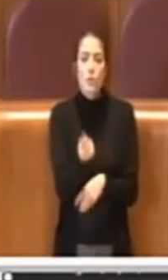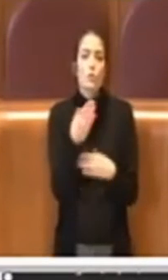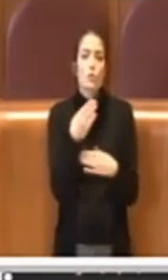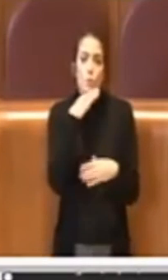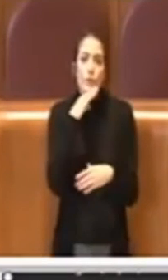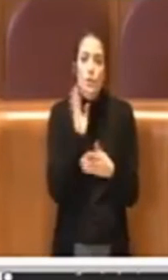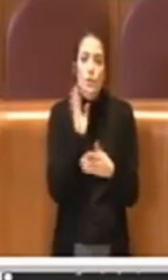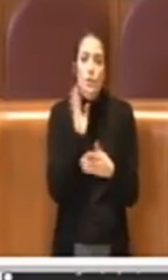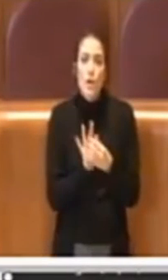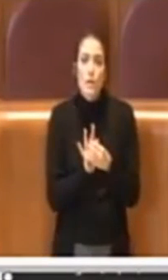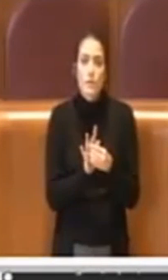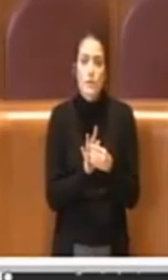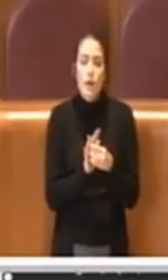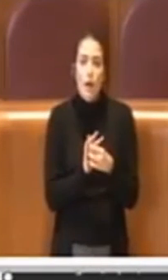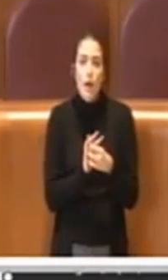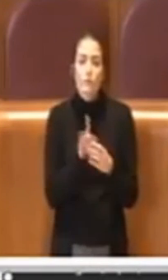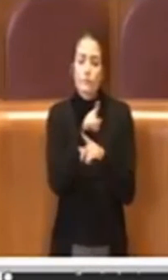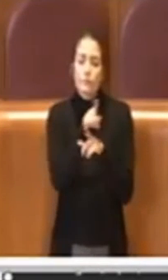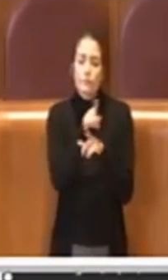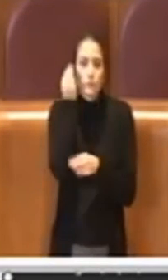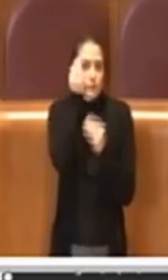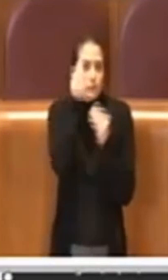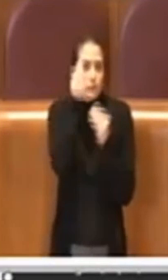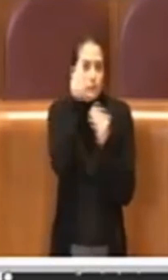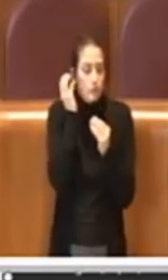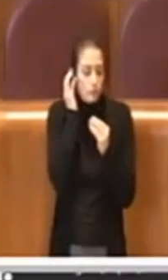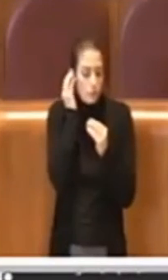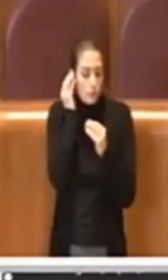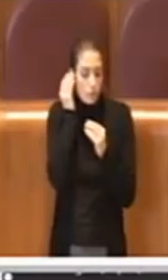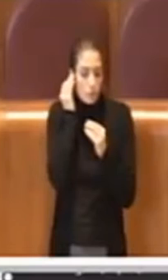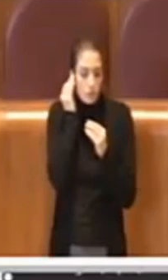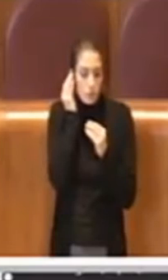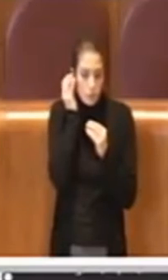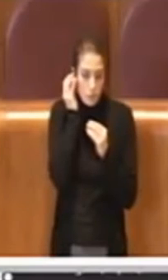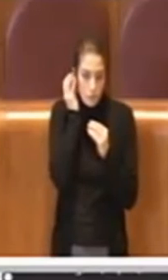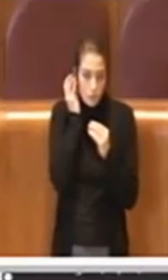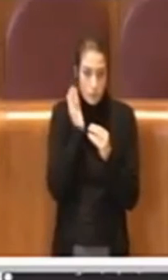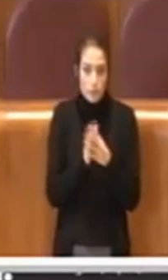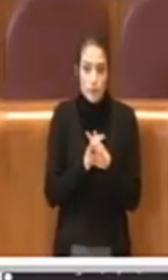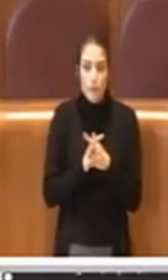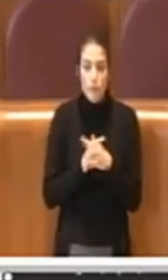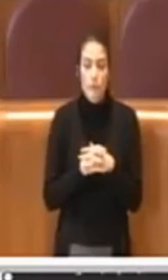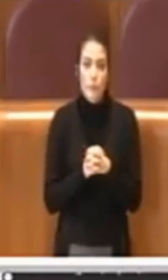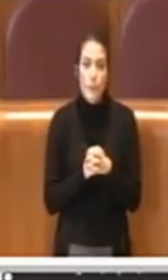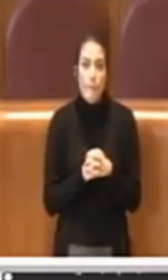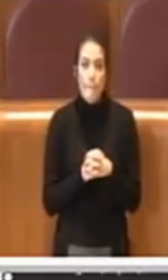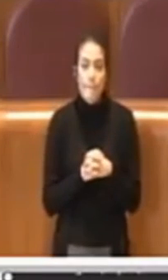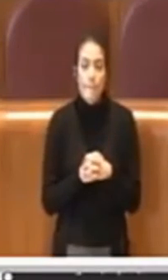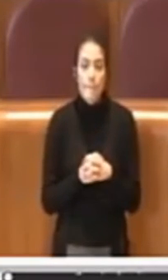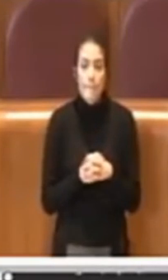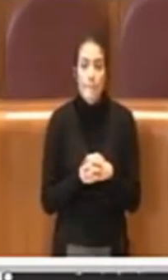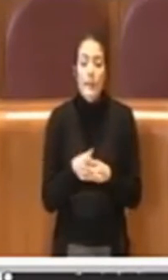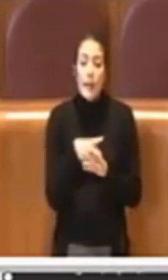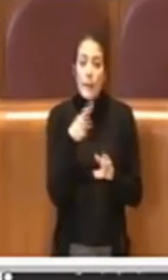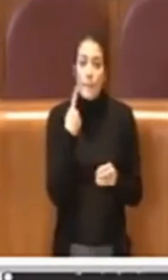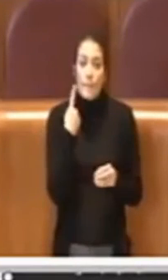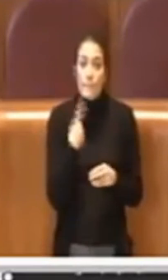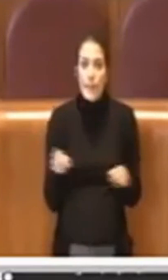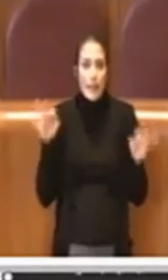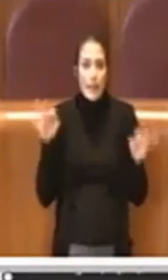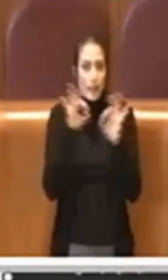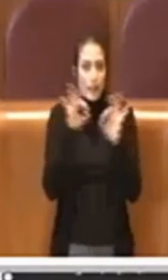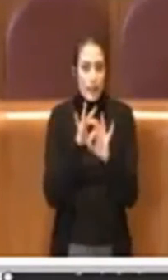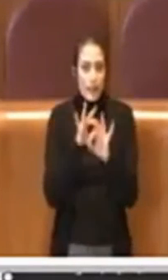proprio della sufficienza. Pensate che negli per niente